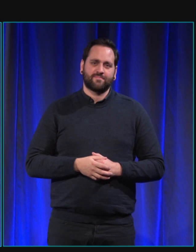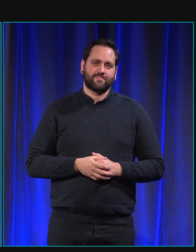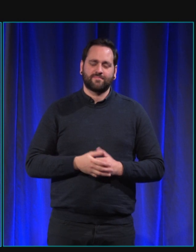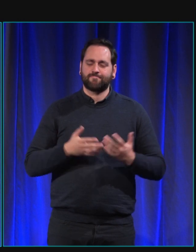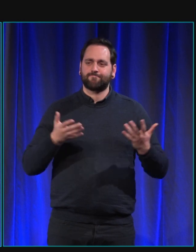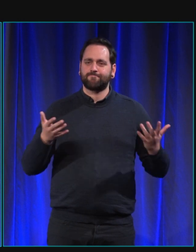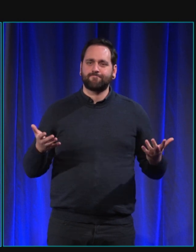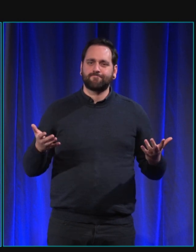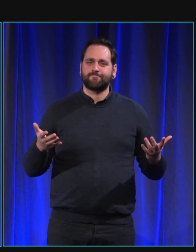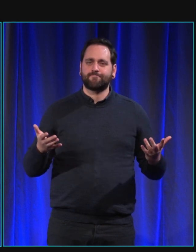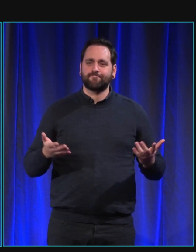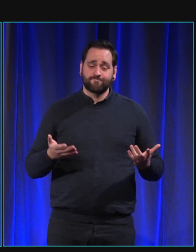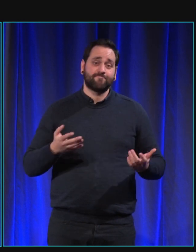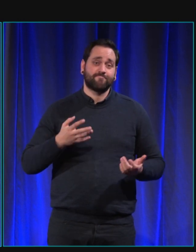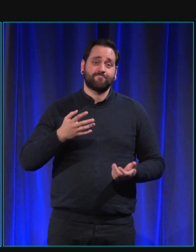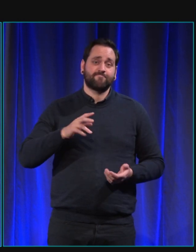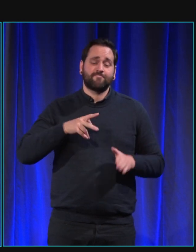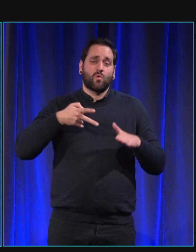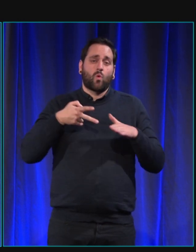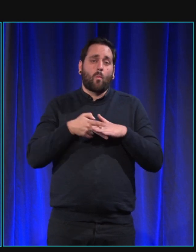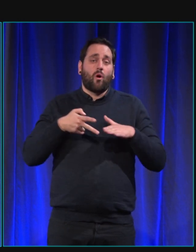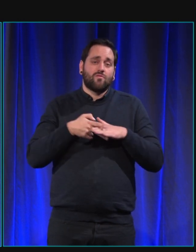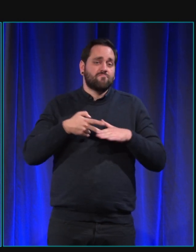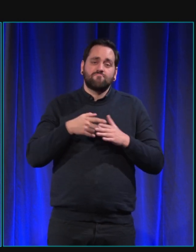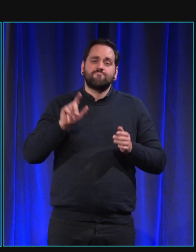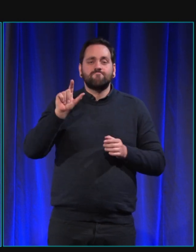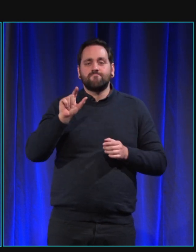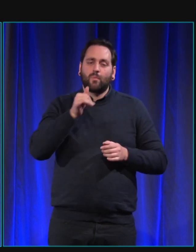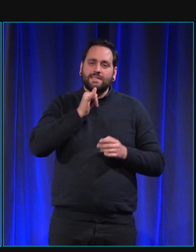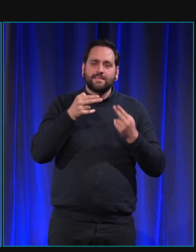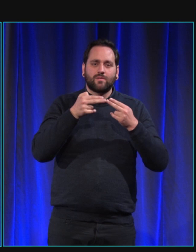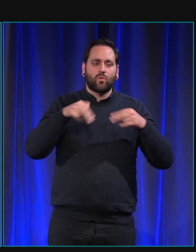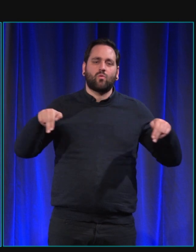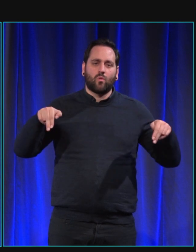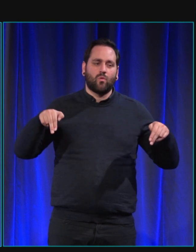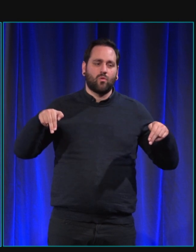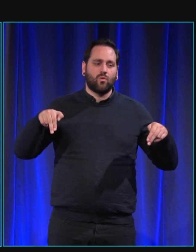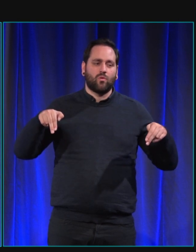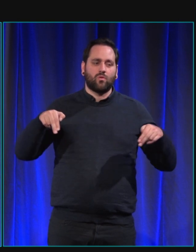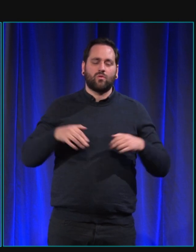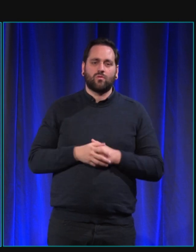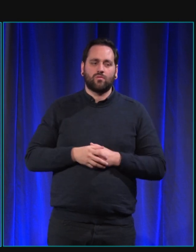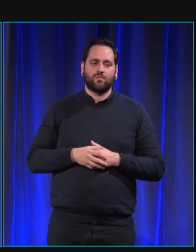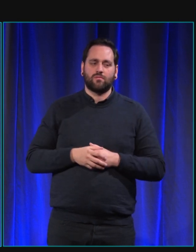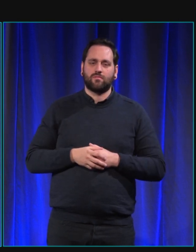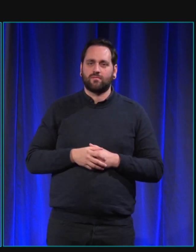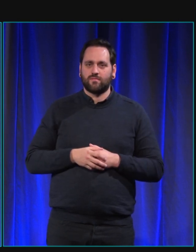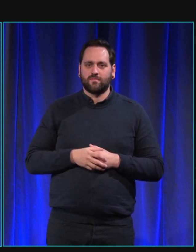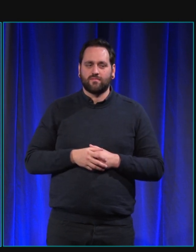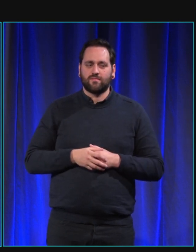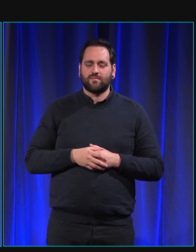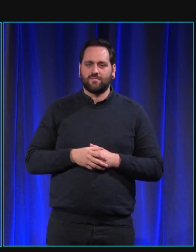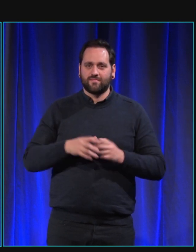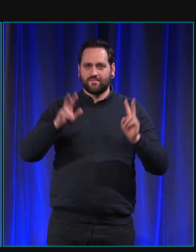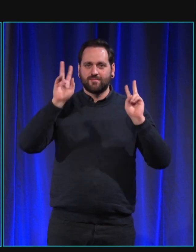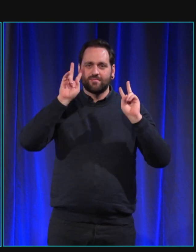pour commencer, et peut-être pour introduire cette soirée de manière un peu plus générale, je